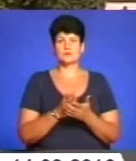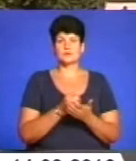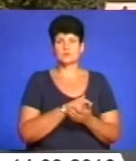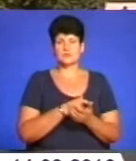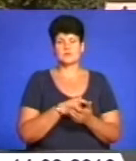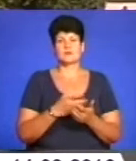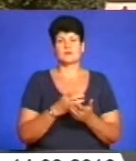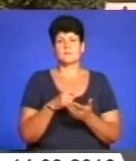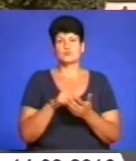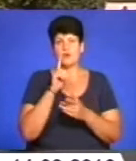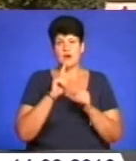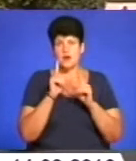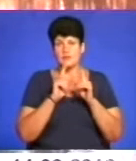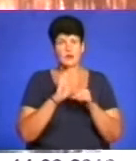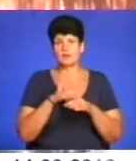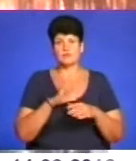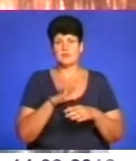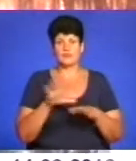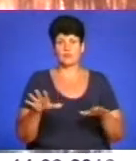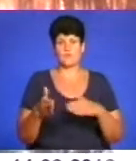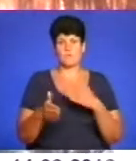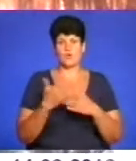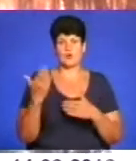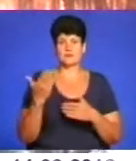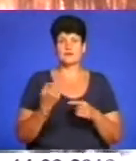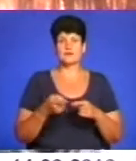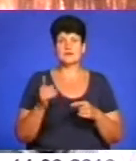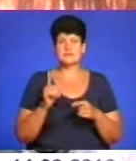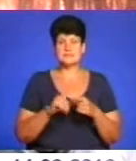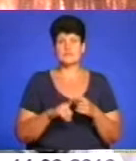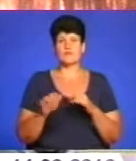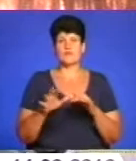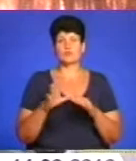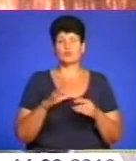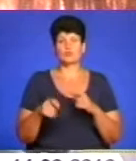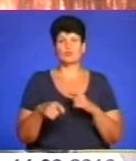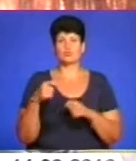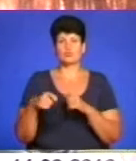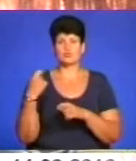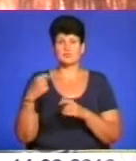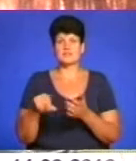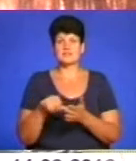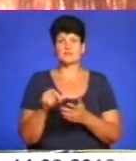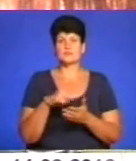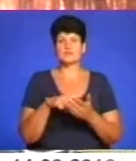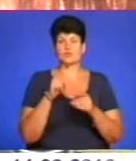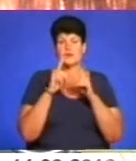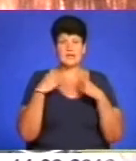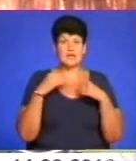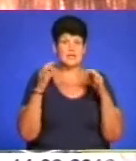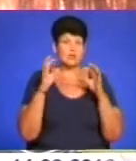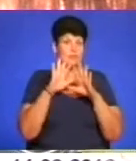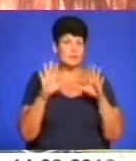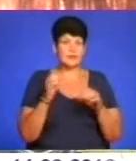так і не були покарані. Дане кримінальне провадження, по факту, було порушено проти представників міської ради. Я ніколи не